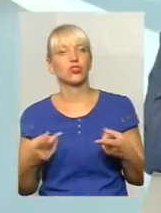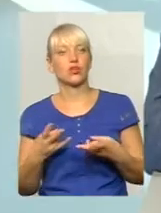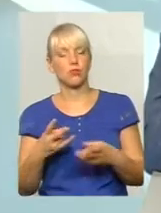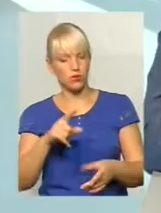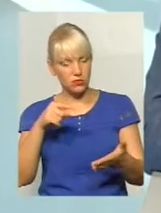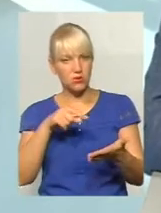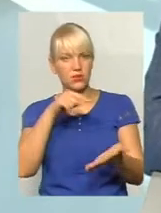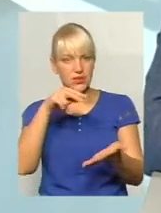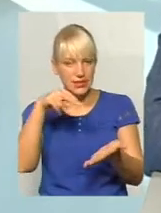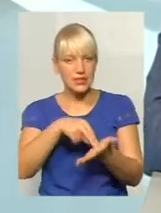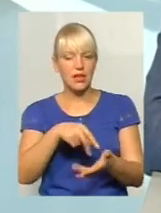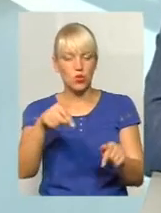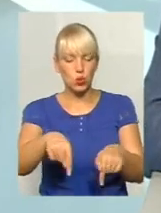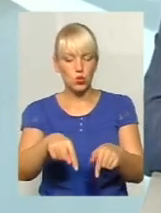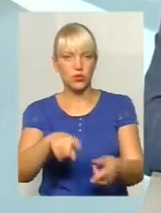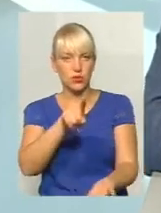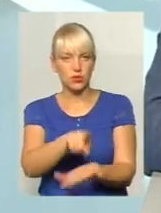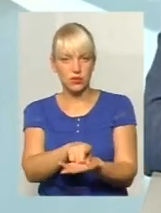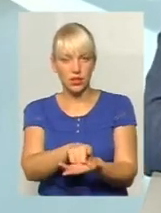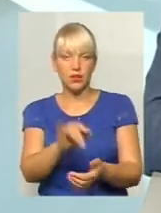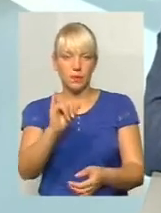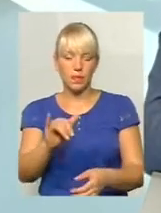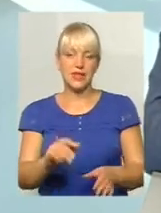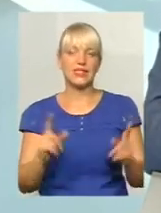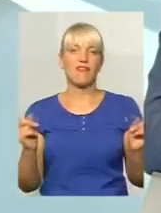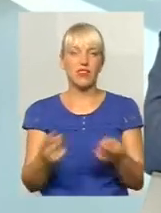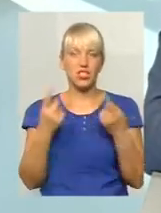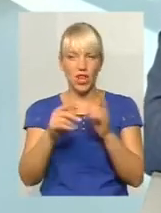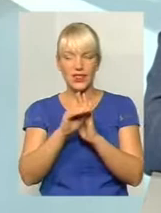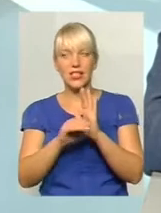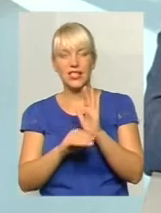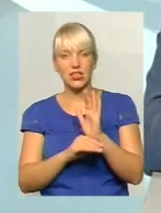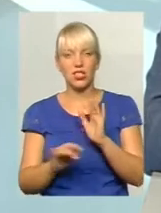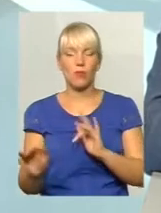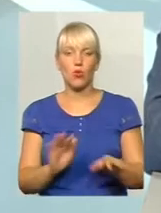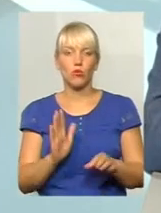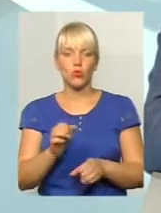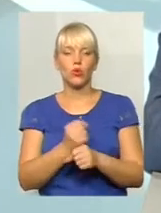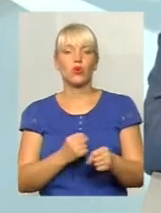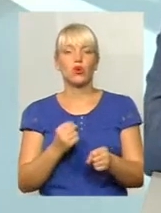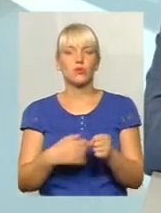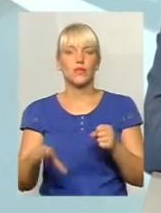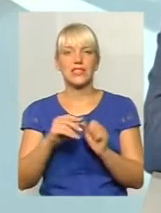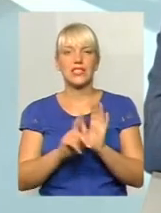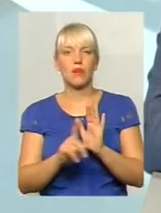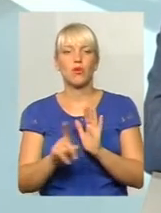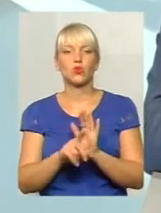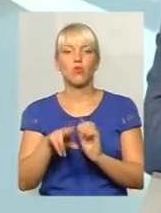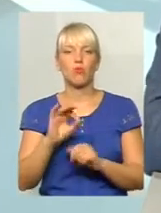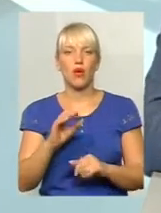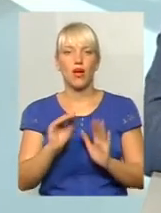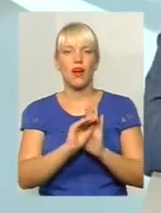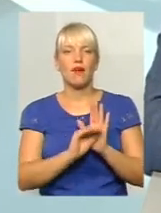зупинятися на кожній зупинці. Погоджуюсь. Звичайний режим руху – буде розроблені всі маршрути, вони будуть робитися по графікам.